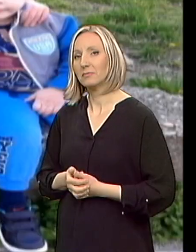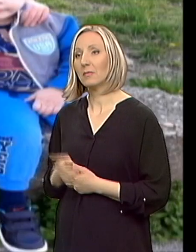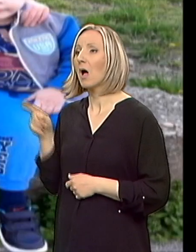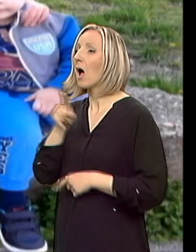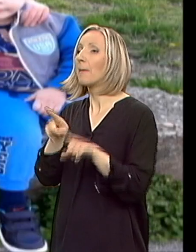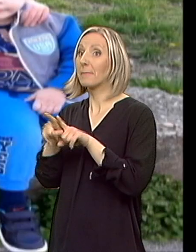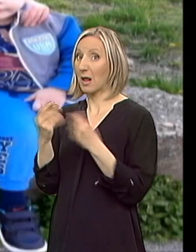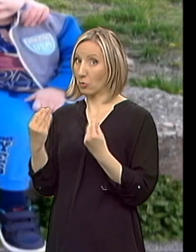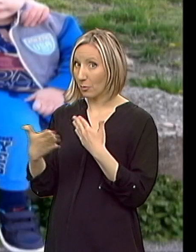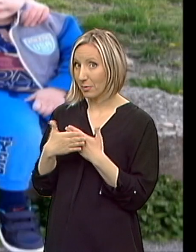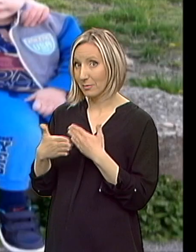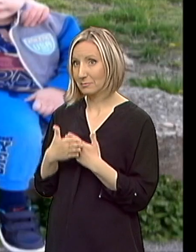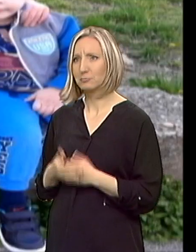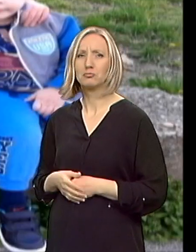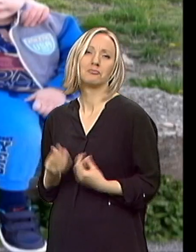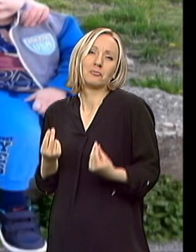Pa, dobro.